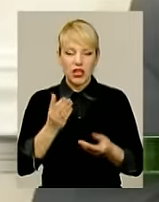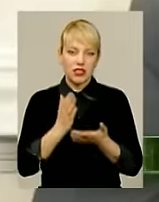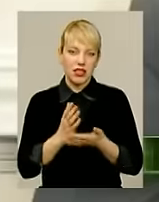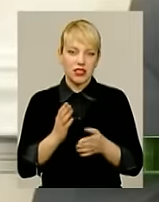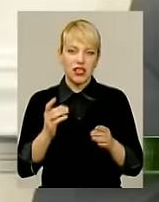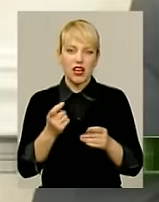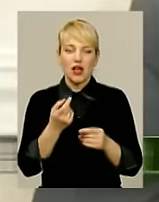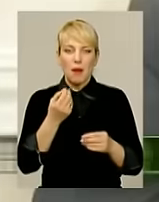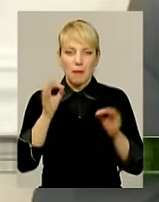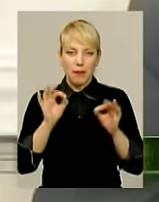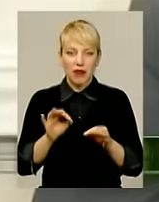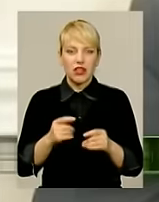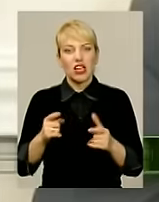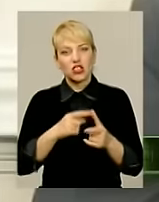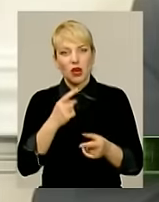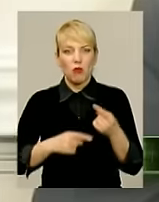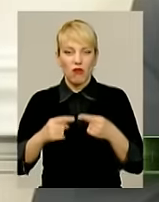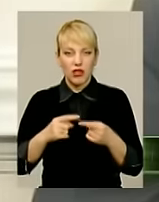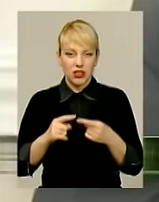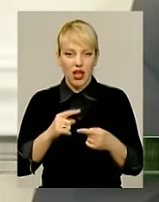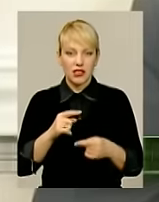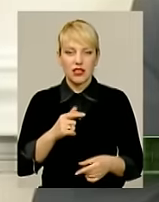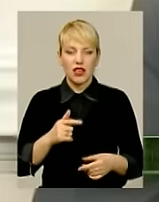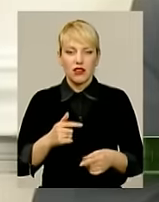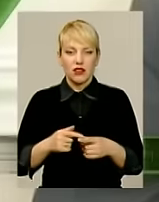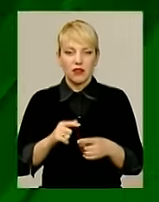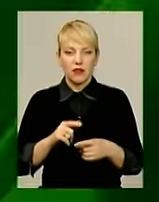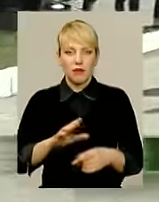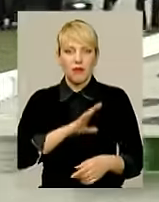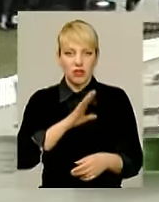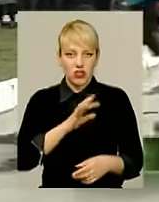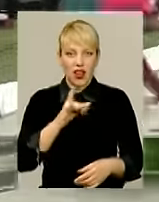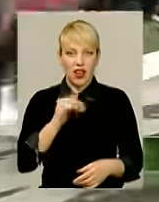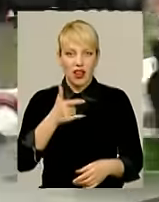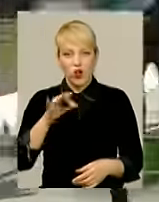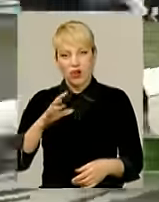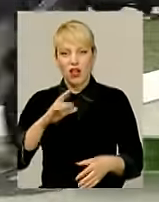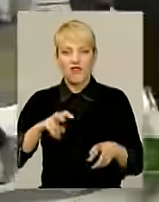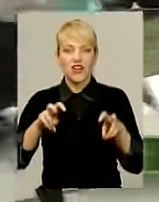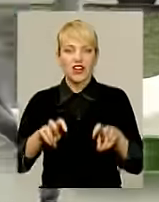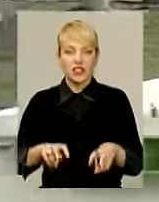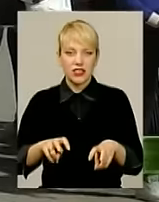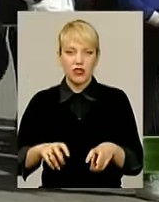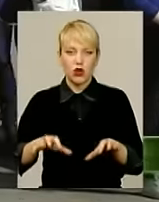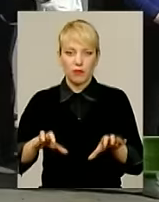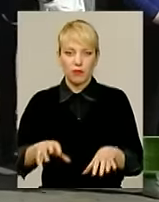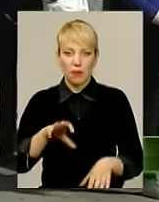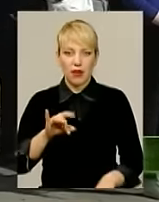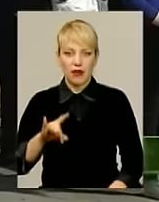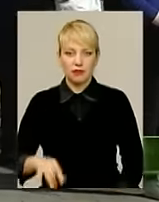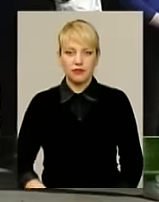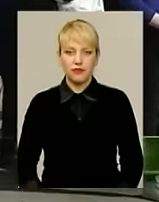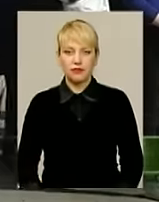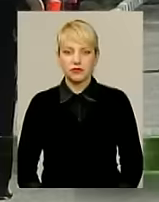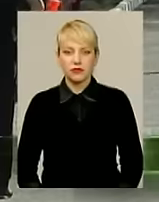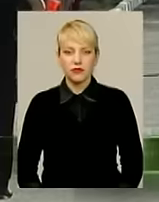Або чи повертається одіозний екс-регіонал у крісла губернатора краю? Хто дійшов до фінішу? У Хмельницькому відбувся фінал